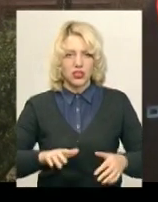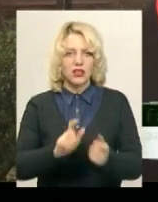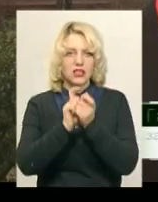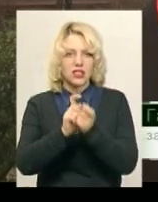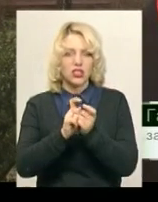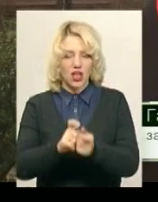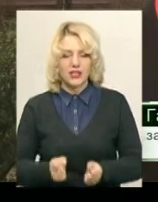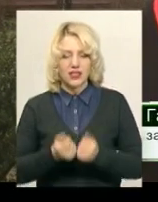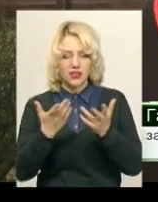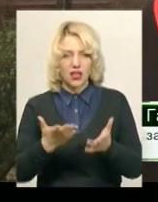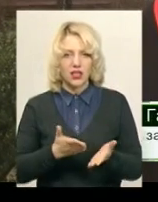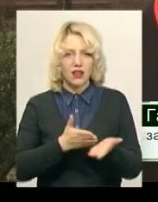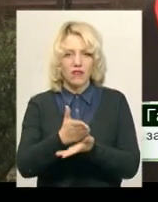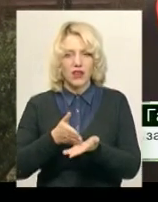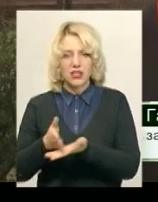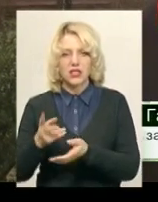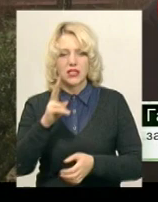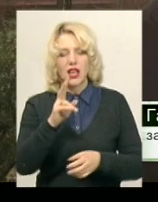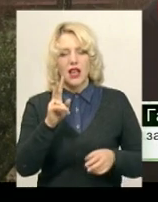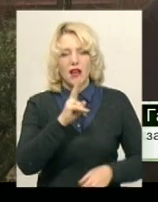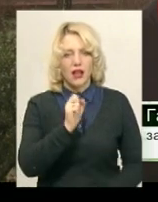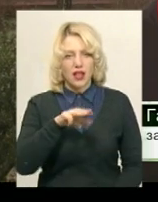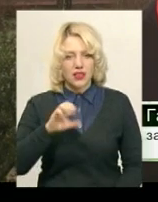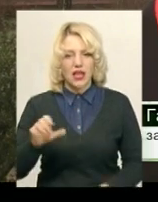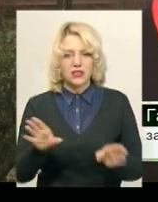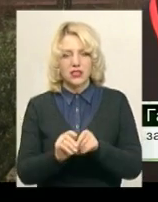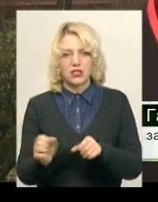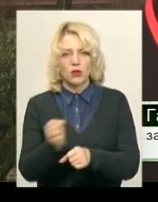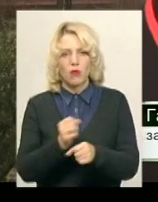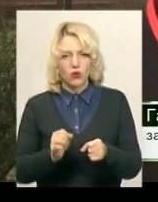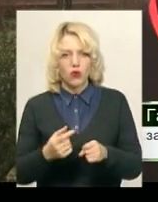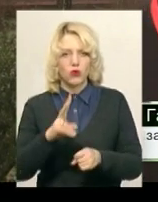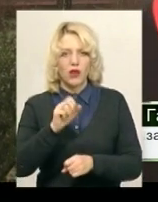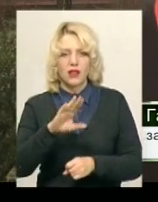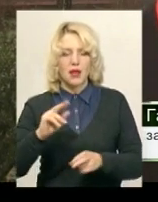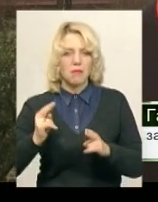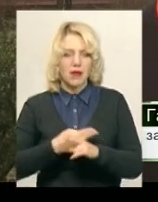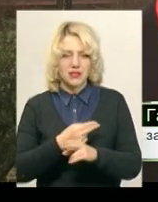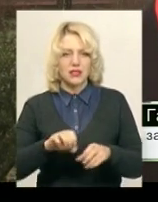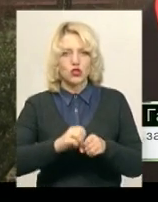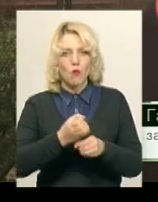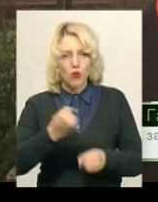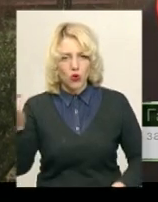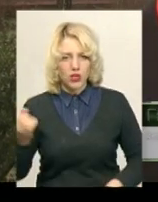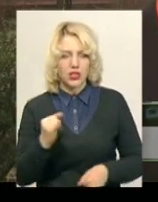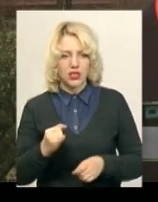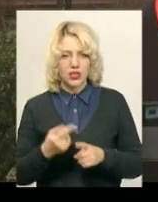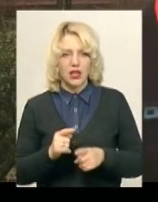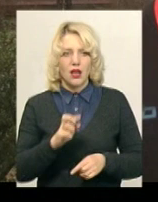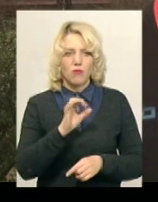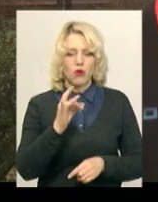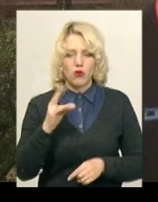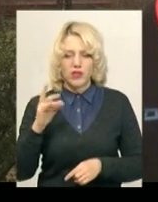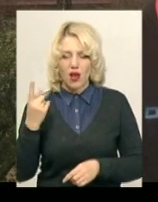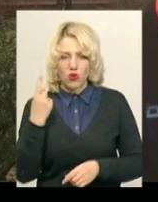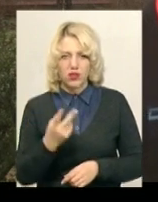в декілька версіях – це «Ката зі зброєю», «Ката без зброї» і «Барня-1», «Барня